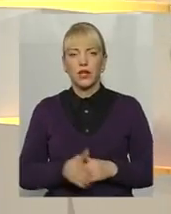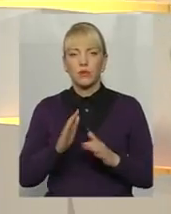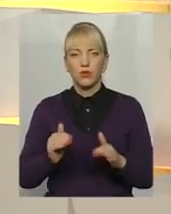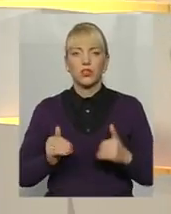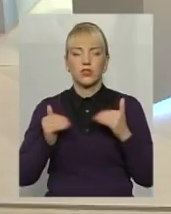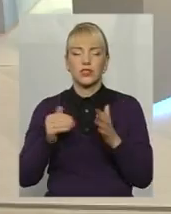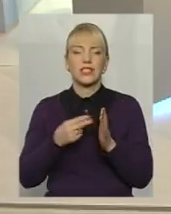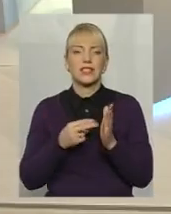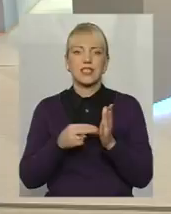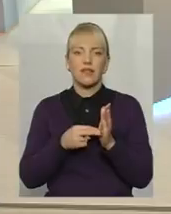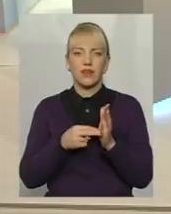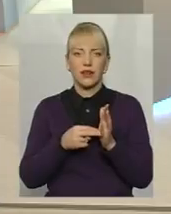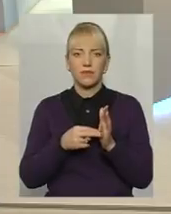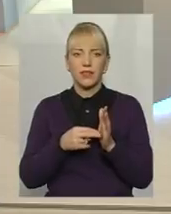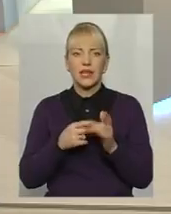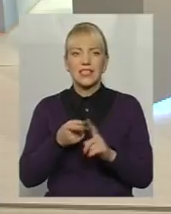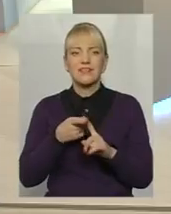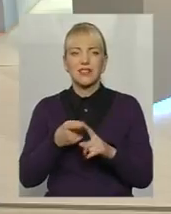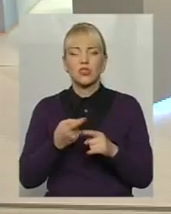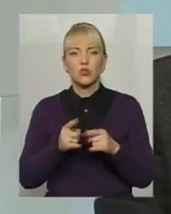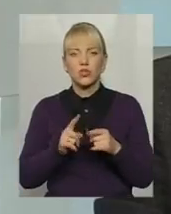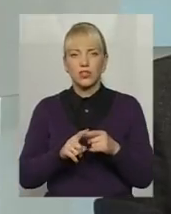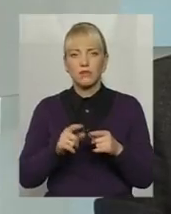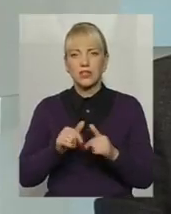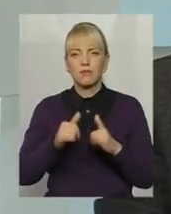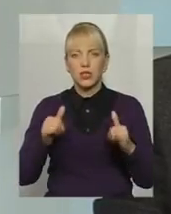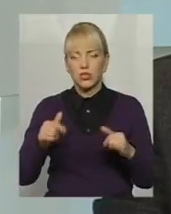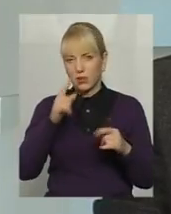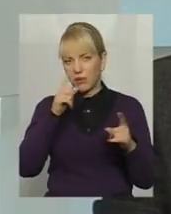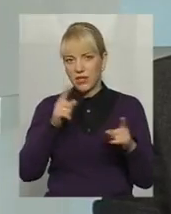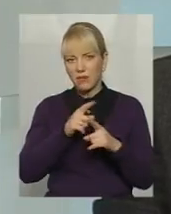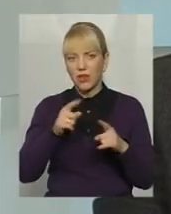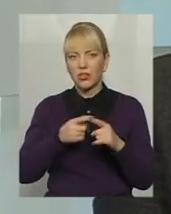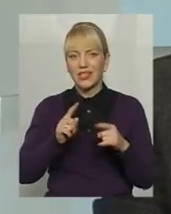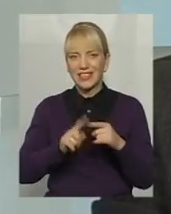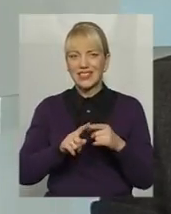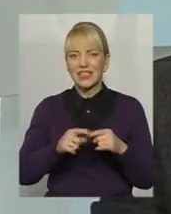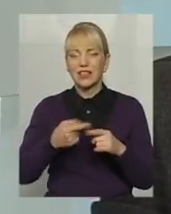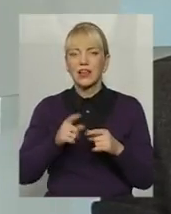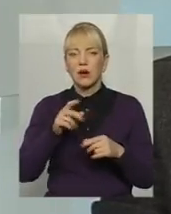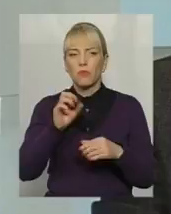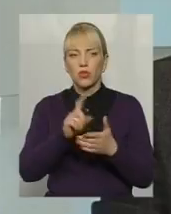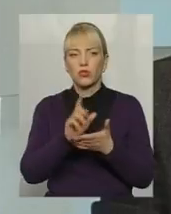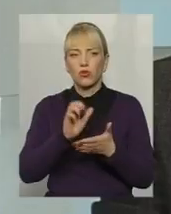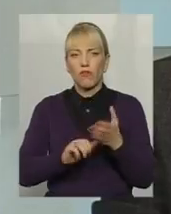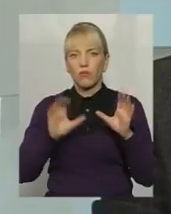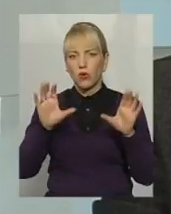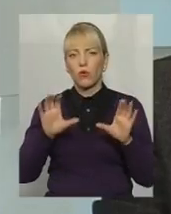якраз ставка в зв'язку збільшення мінімалки, але все-таки якраз в податковому кодексі